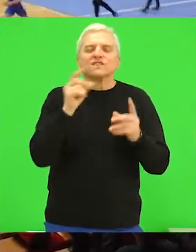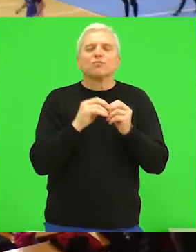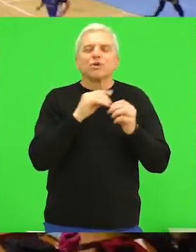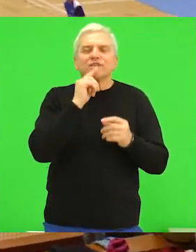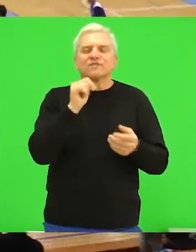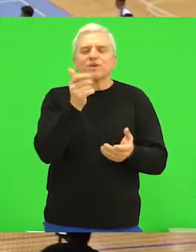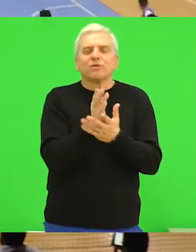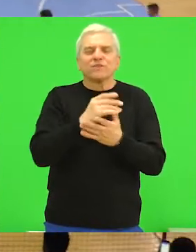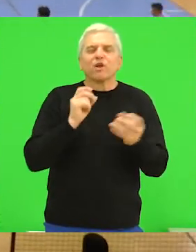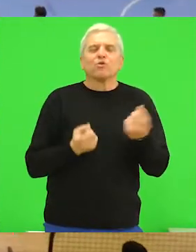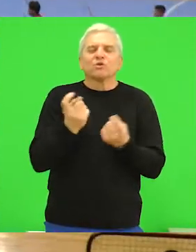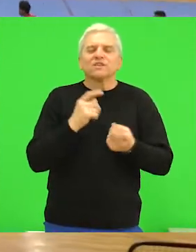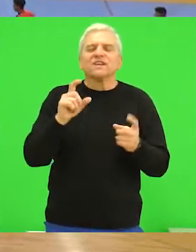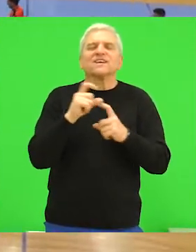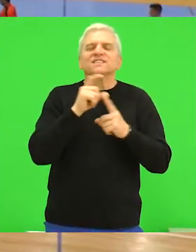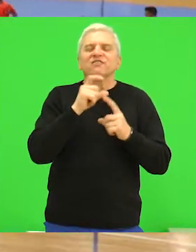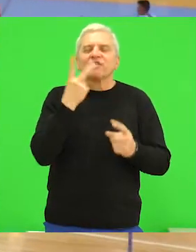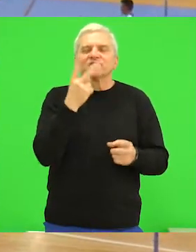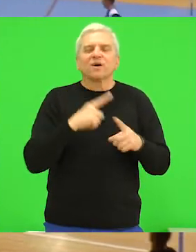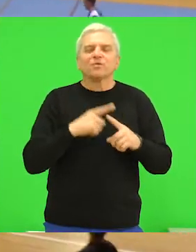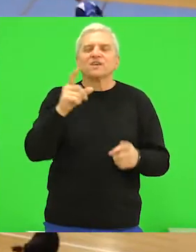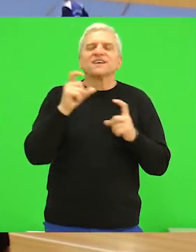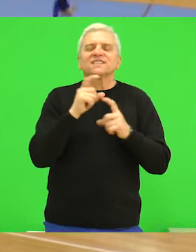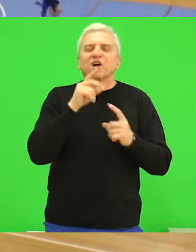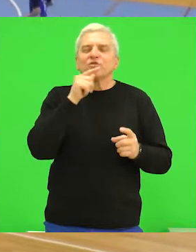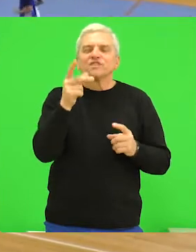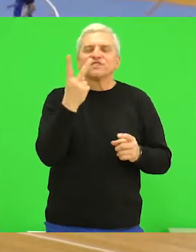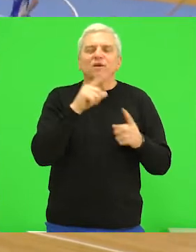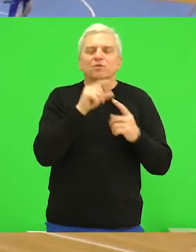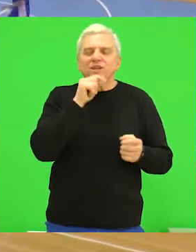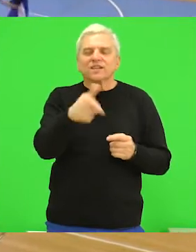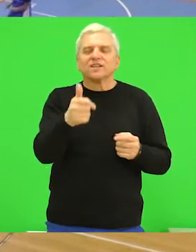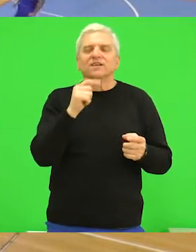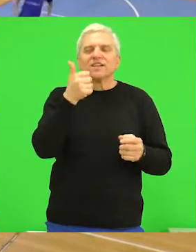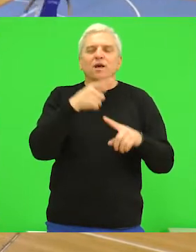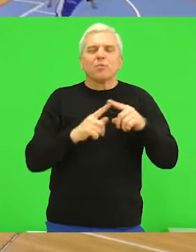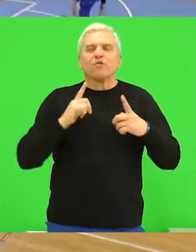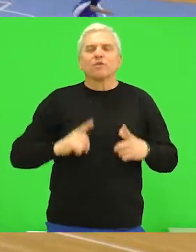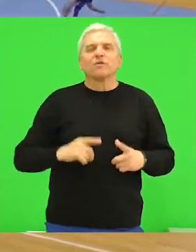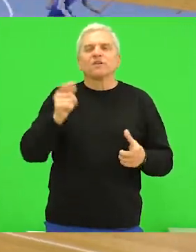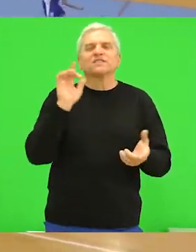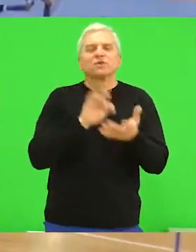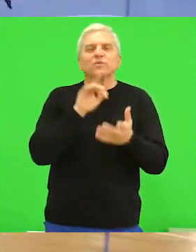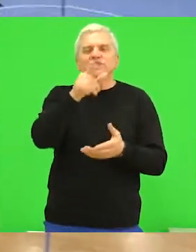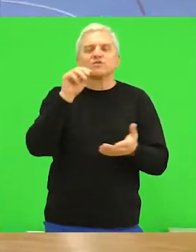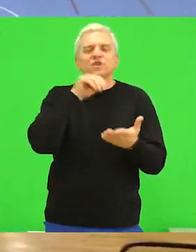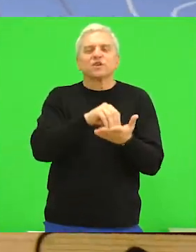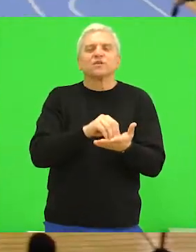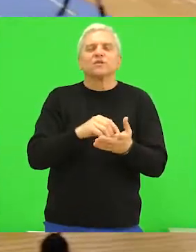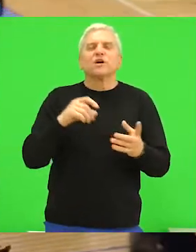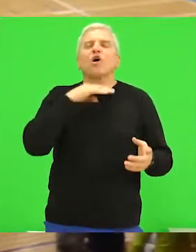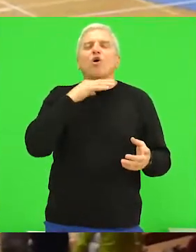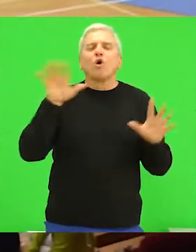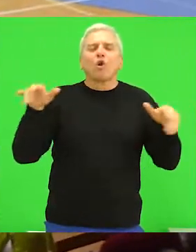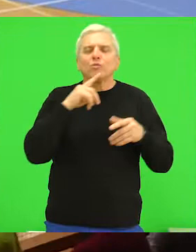Strelci za tim Bujanovca u prvom delu meča bili su Stefanović dva puta, Stanković i Iseni, a do kraja prvog polovremena u listu strelaca